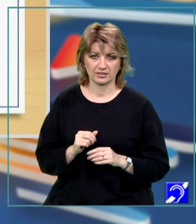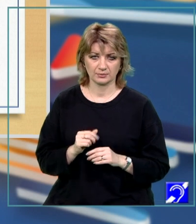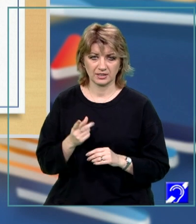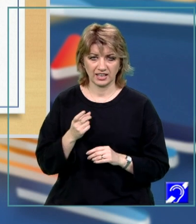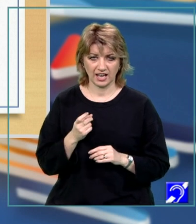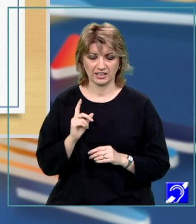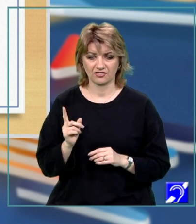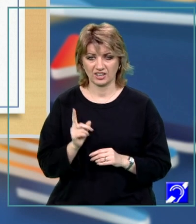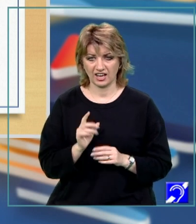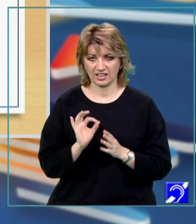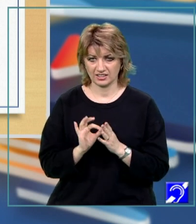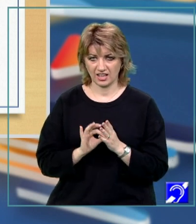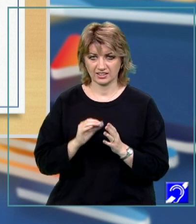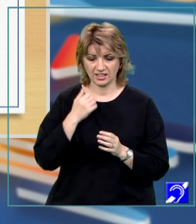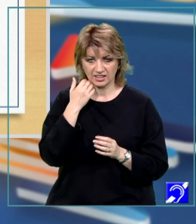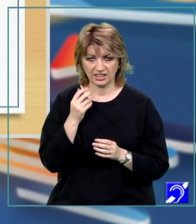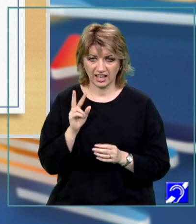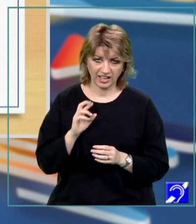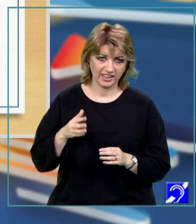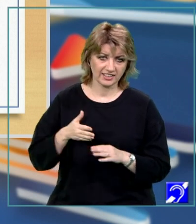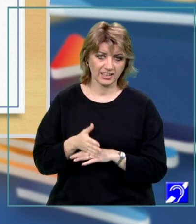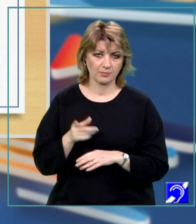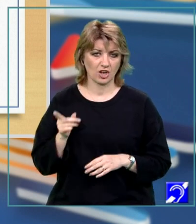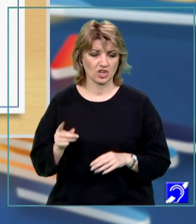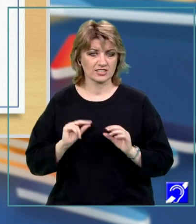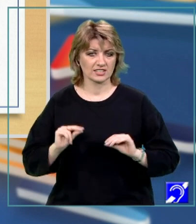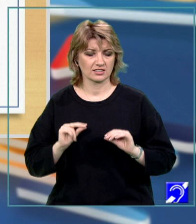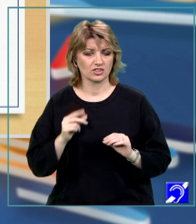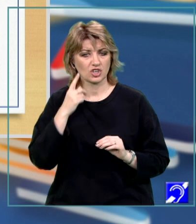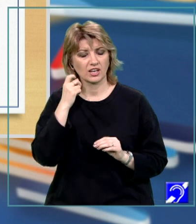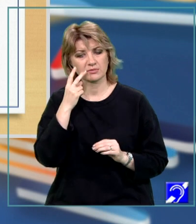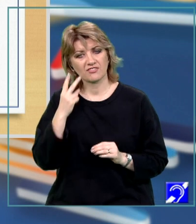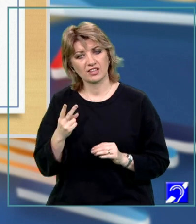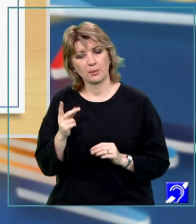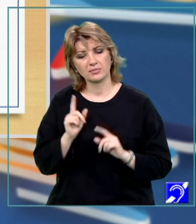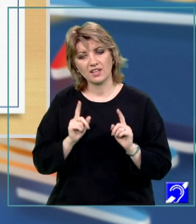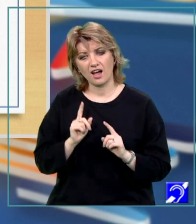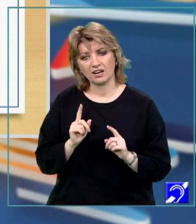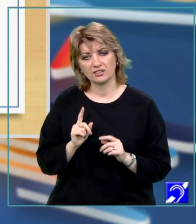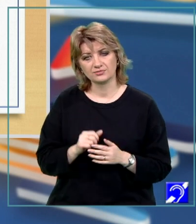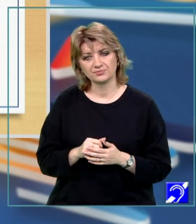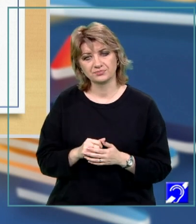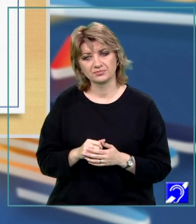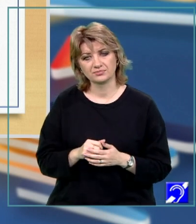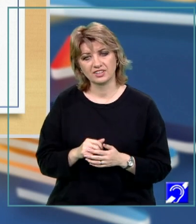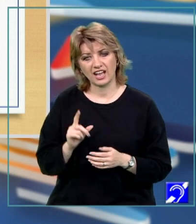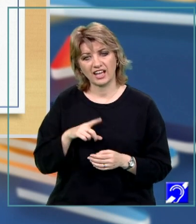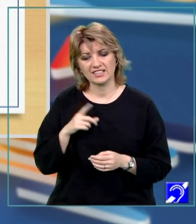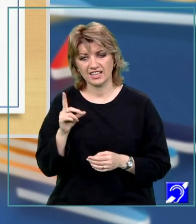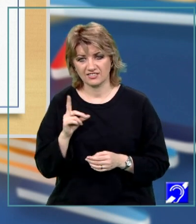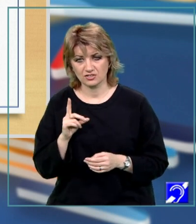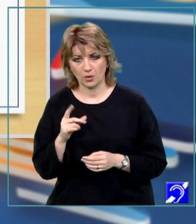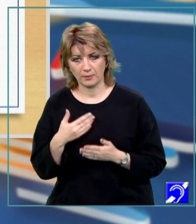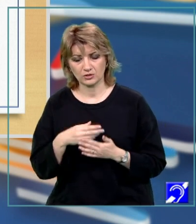de fiecare dată când reintrăm în această instrucțiune, încercăm să vedem dacă D este posibil divizor prim,